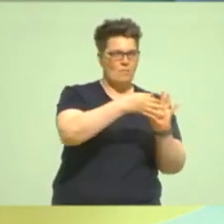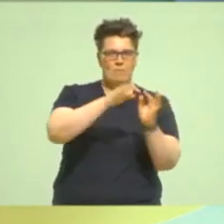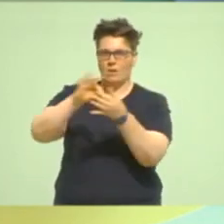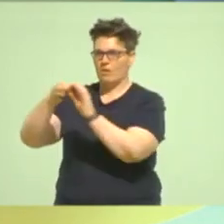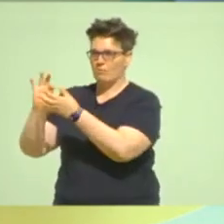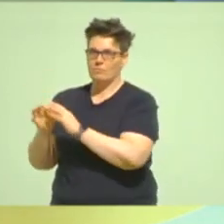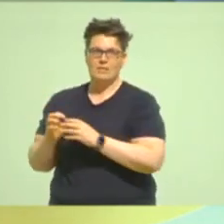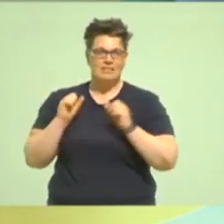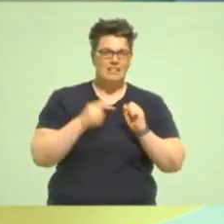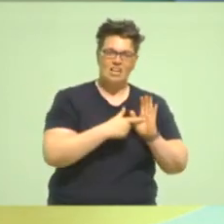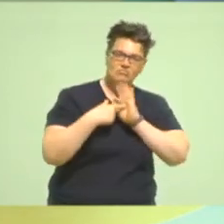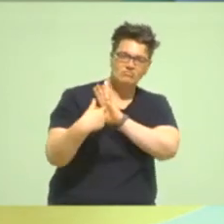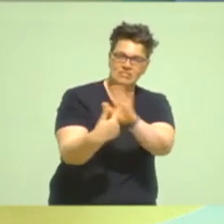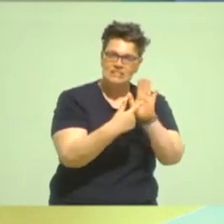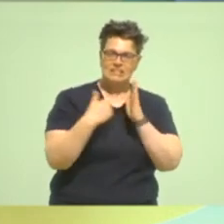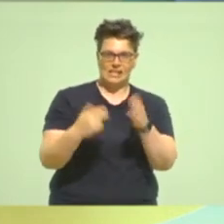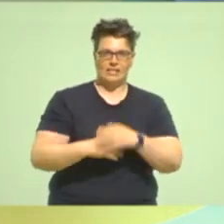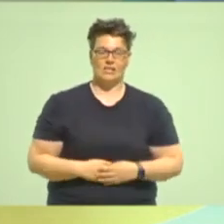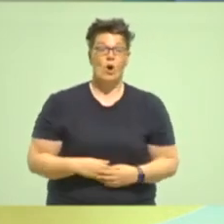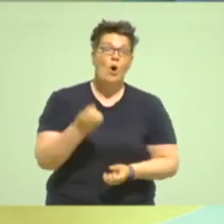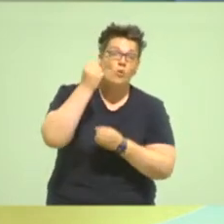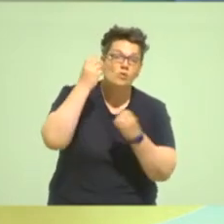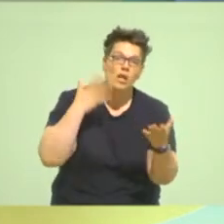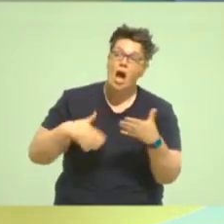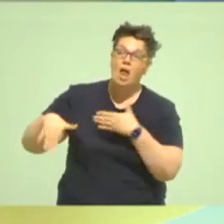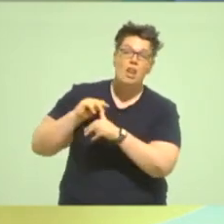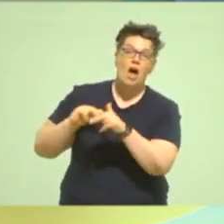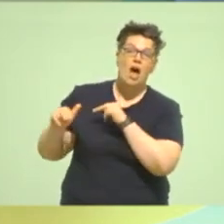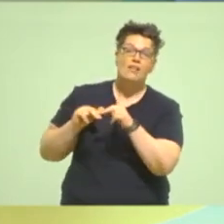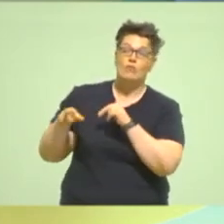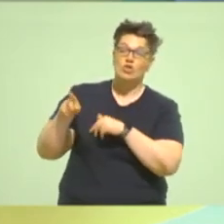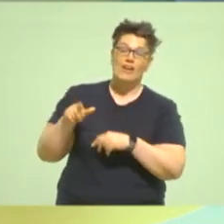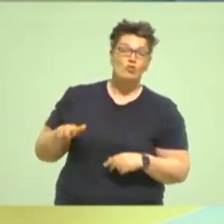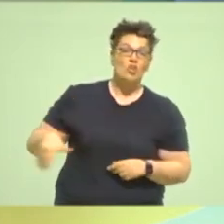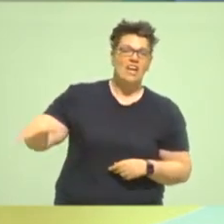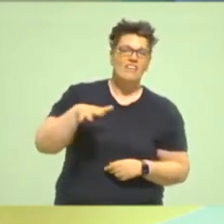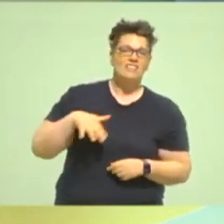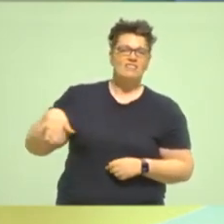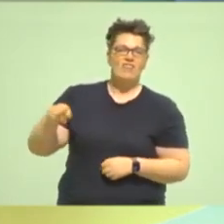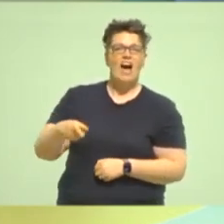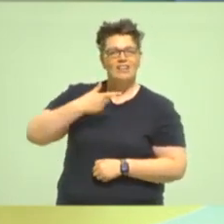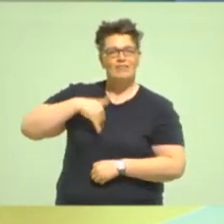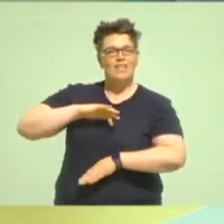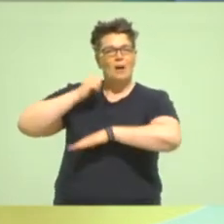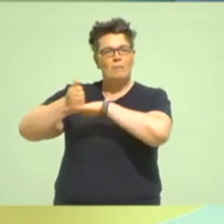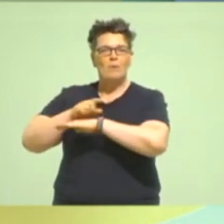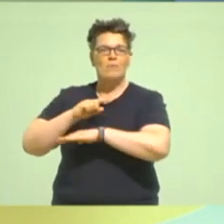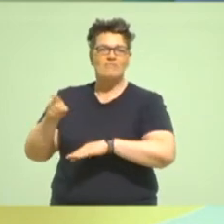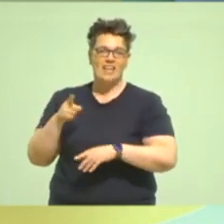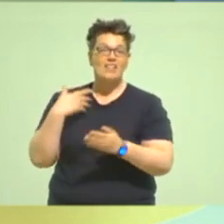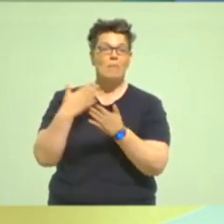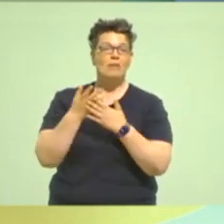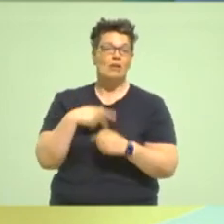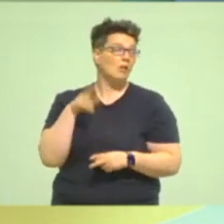doch, dass wir nicht weggucken, was im Landwirtschaftsteil Nordrhein-Westfalens passieren wird. Wir sitzen ja, wenn dieser